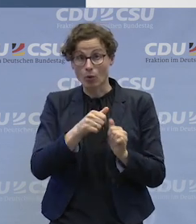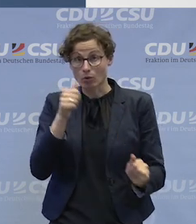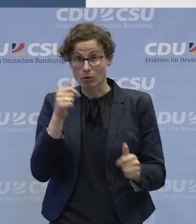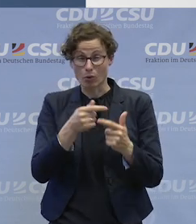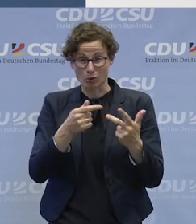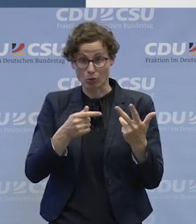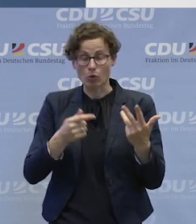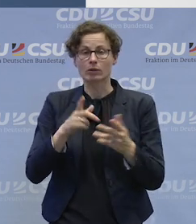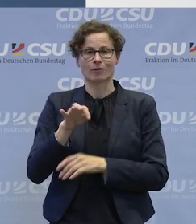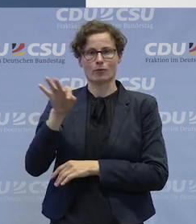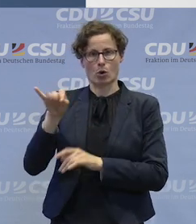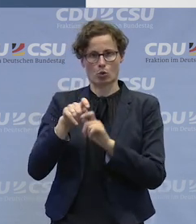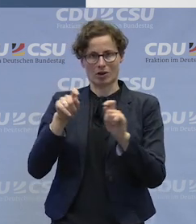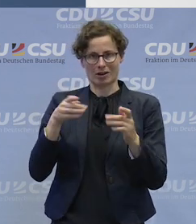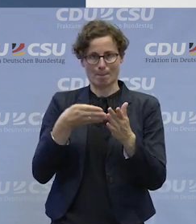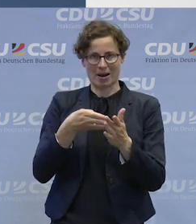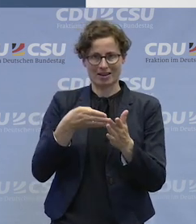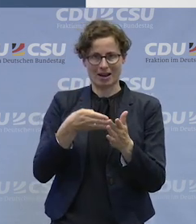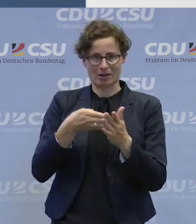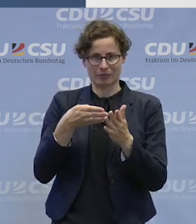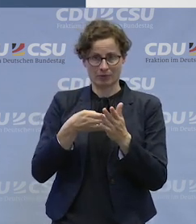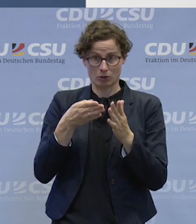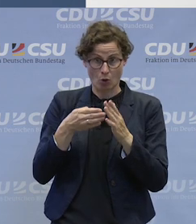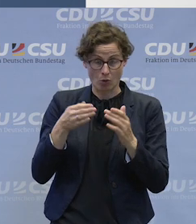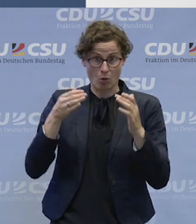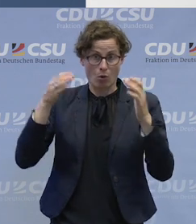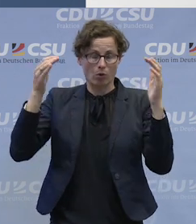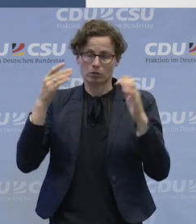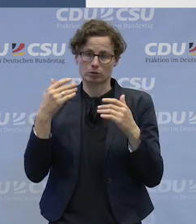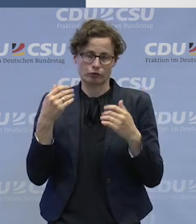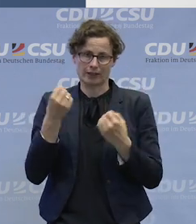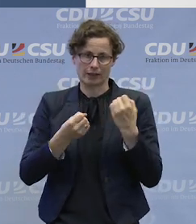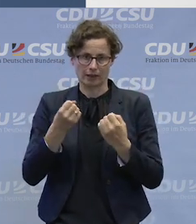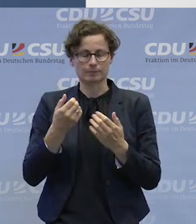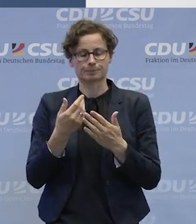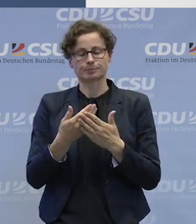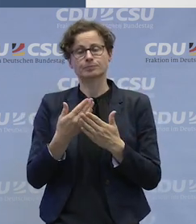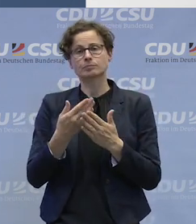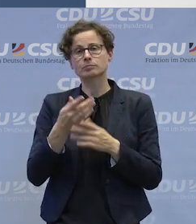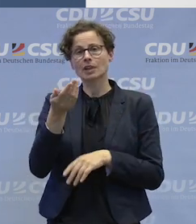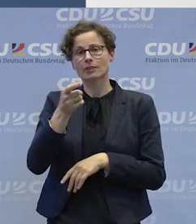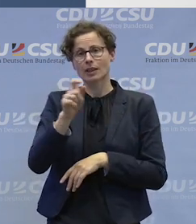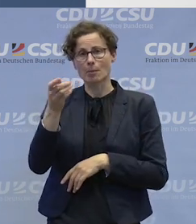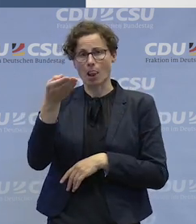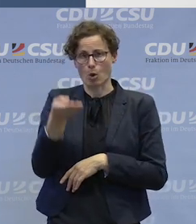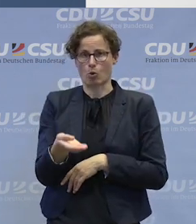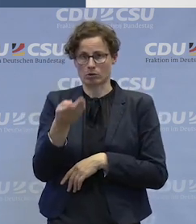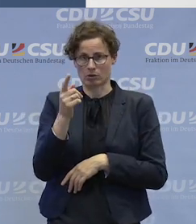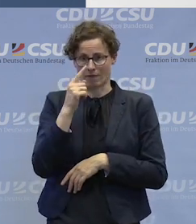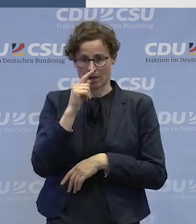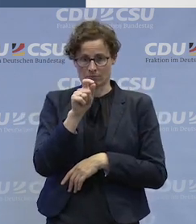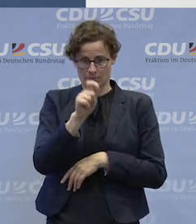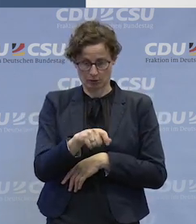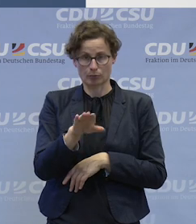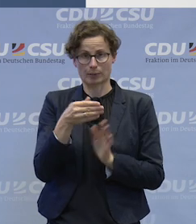aufwendiger wird. Kleines Beispiel, Lohngestaltung. Wenn wir einen Menschen mit einer Behinderung weiterqualifizieren